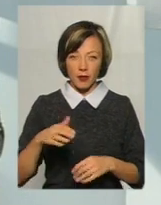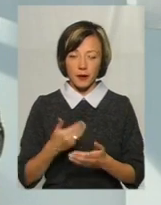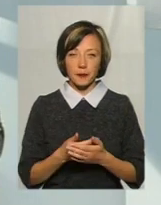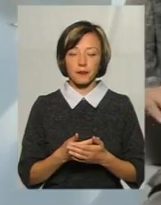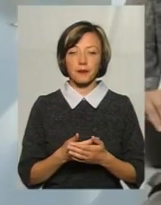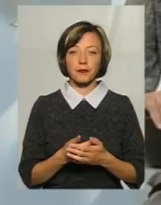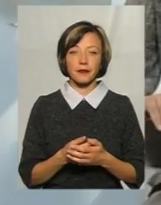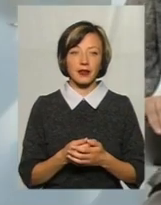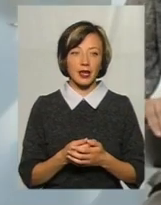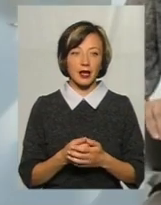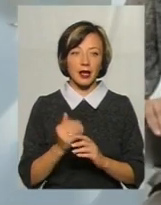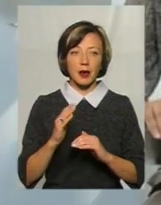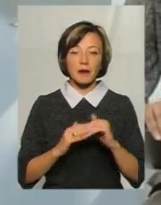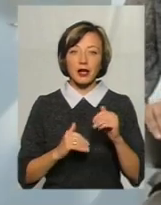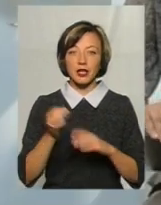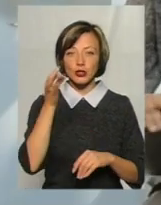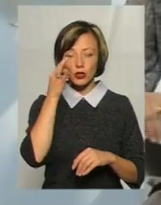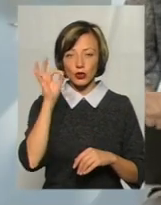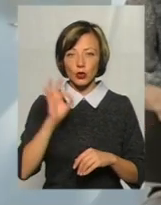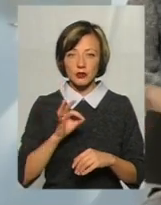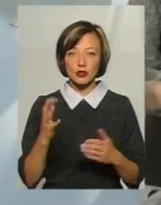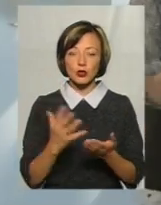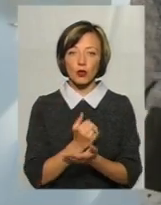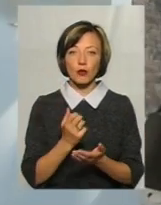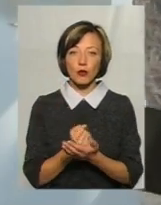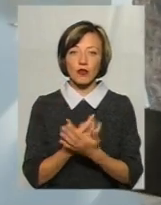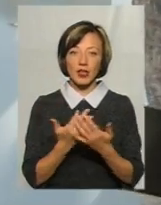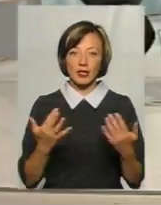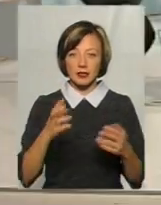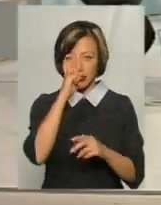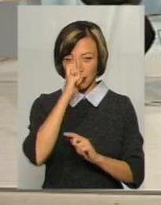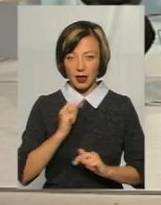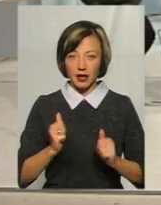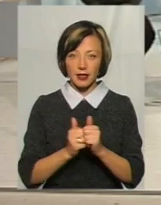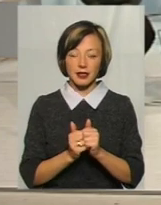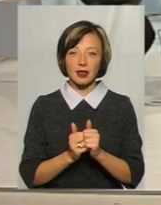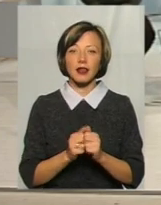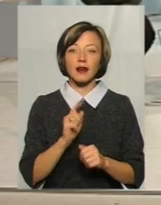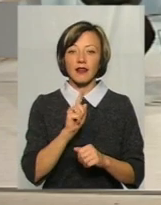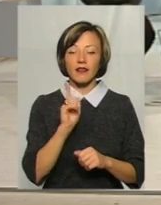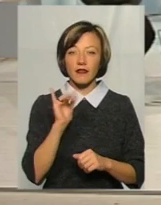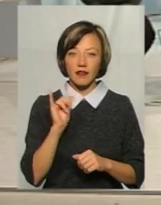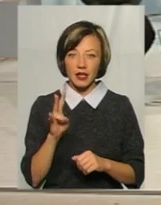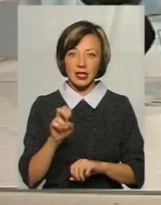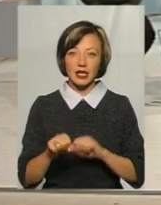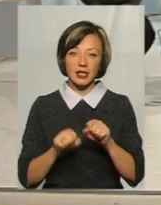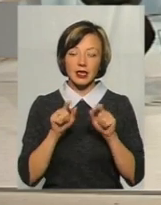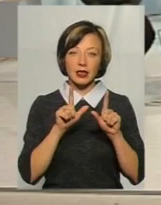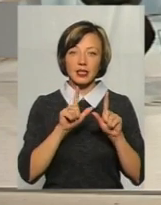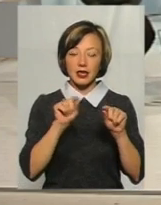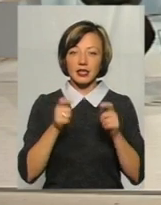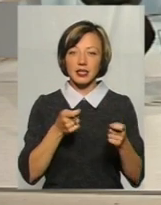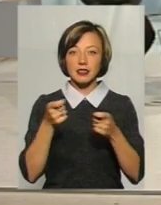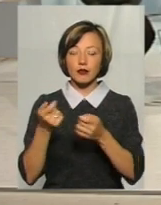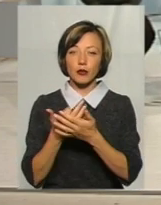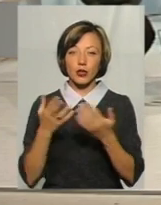Тобто практичний досвід, який здобув в різних країнах? Так, він їздив по різних країнах,